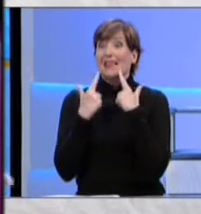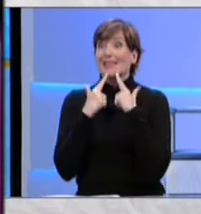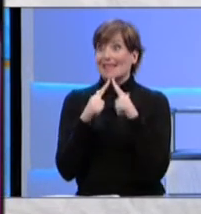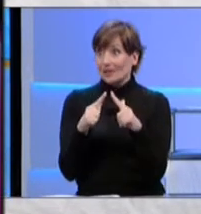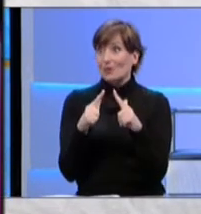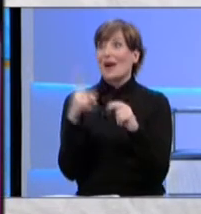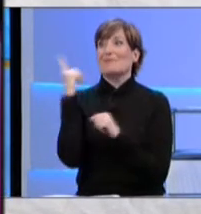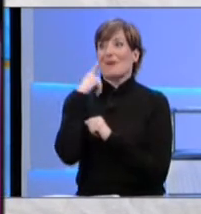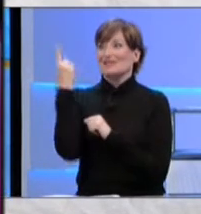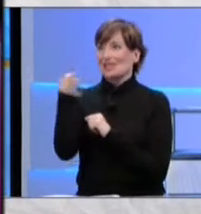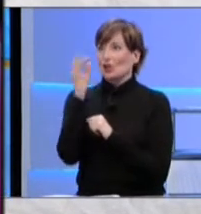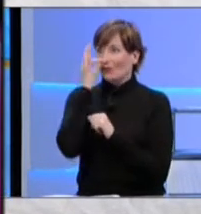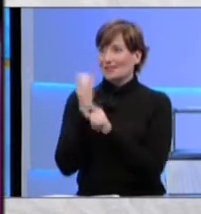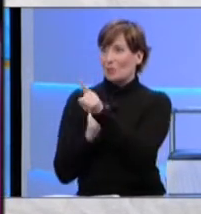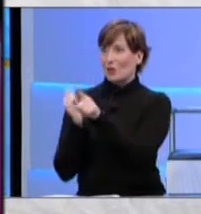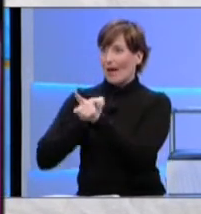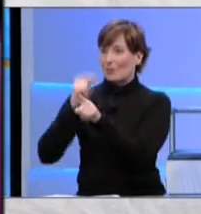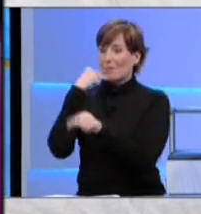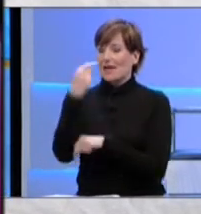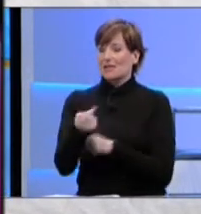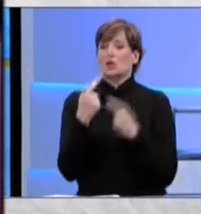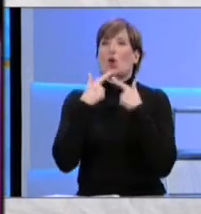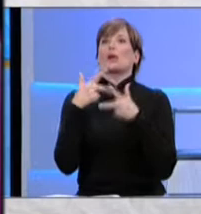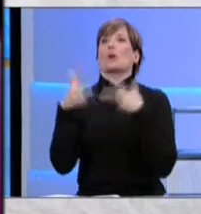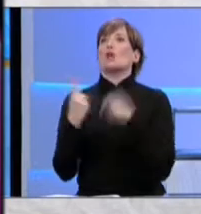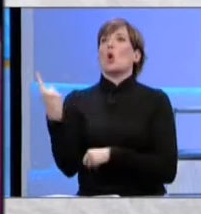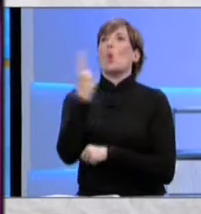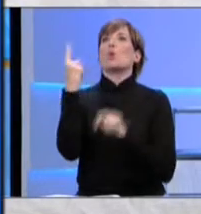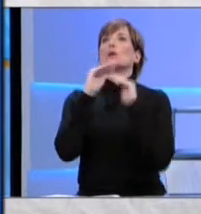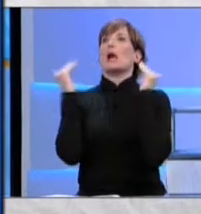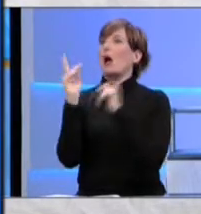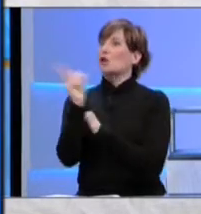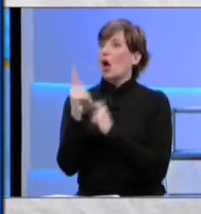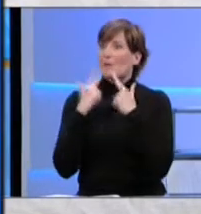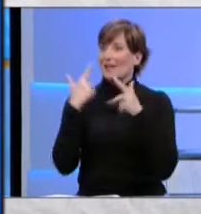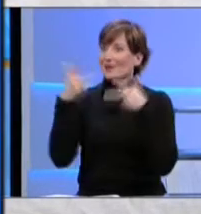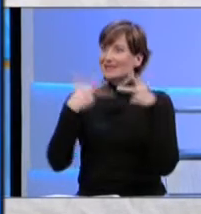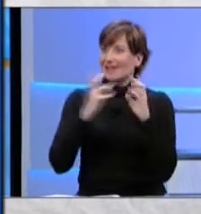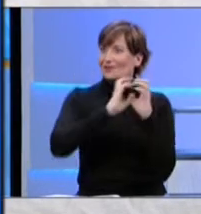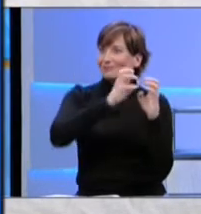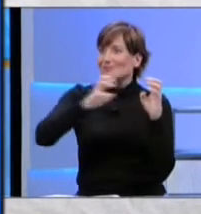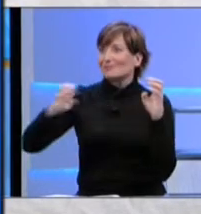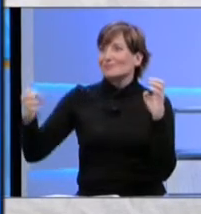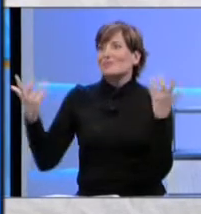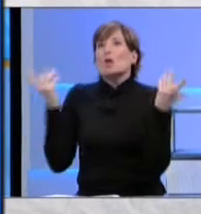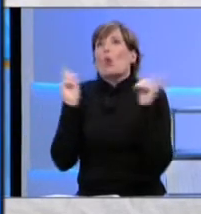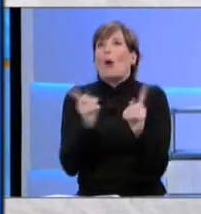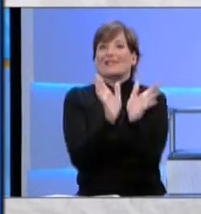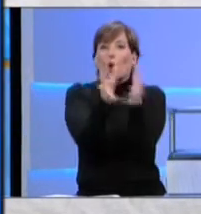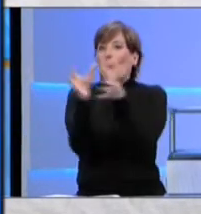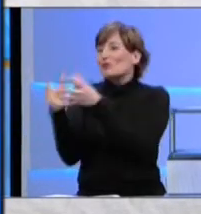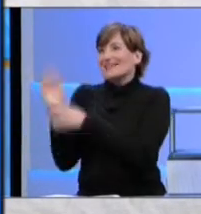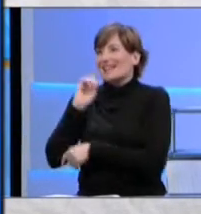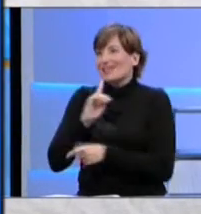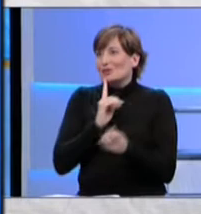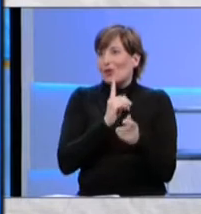abbiamo sentito da Simona che non è una lingua dei segni universali, ma sono tante lingue dei segni, quante sono le comunità dei